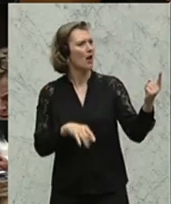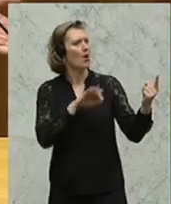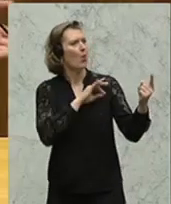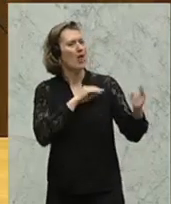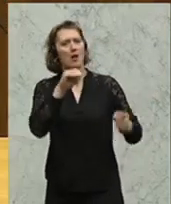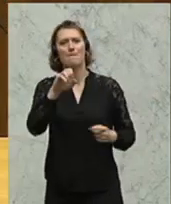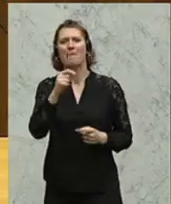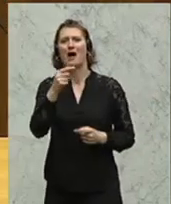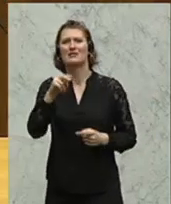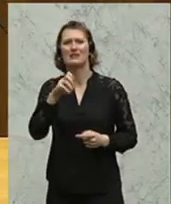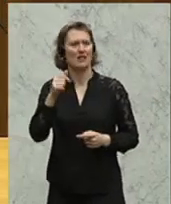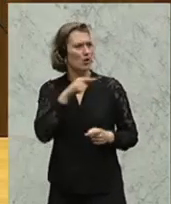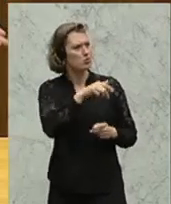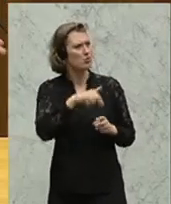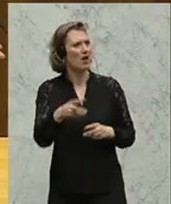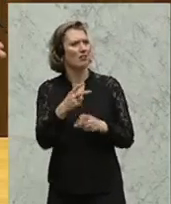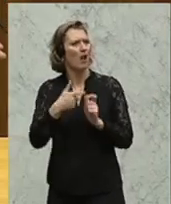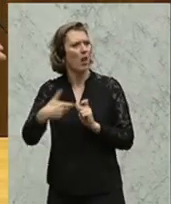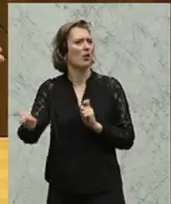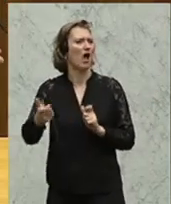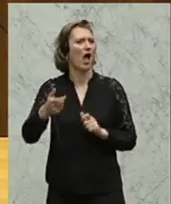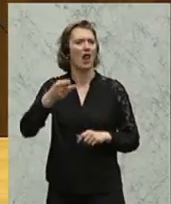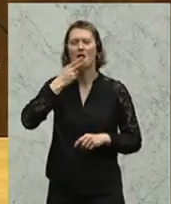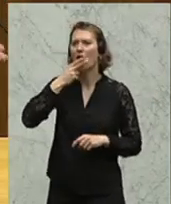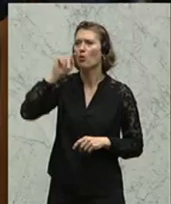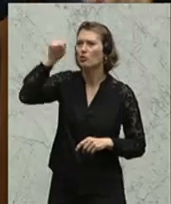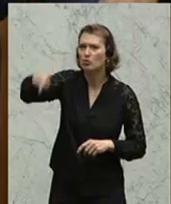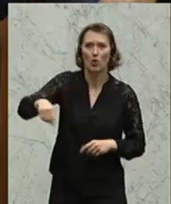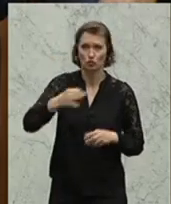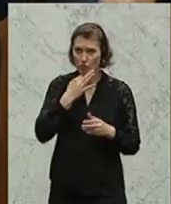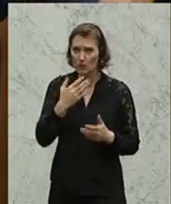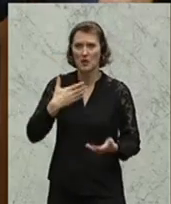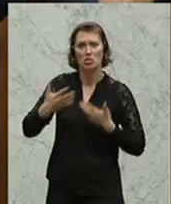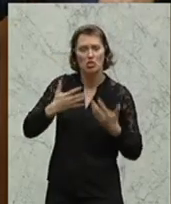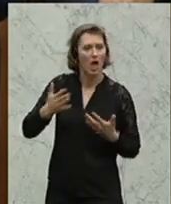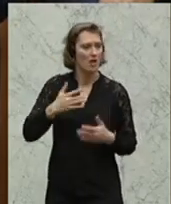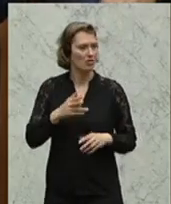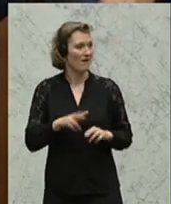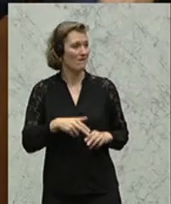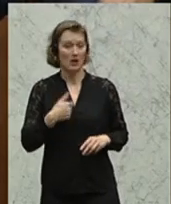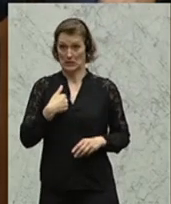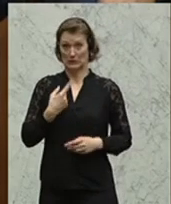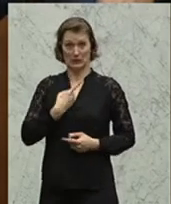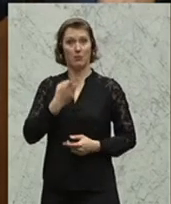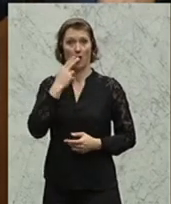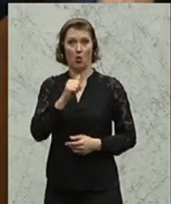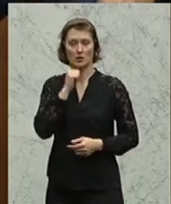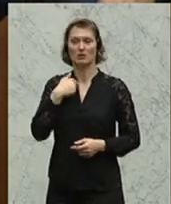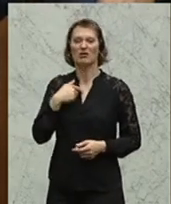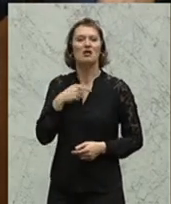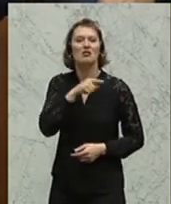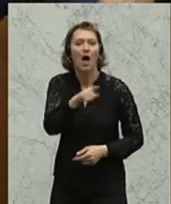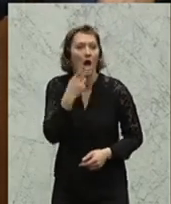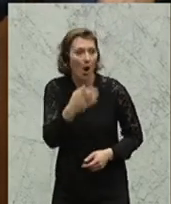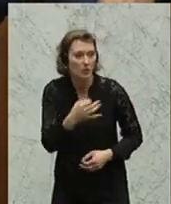Sie gehen in eine Beißel, wo geraucht wird, oder? Wegen der Gemütlichkeit willen, weil es einfach nicht ist. Und jemand, der nicht raucht, ich bin ein Nichtraucher, ich gehe heute